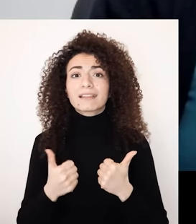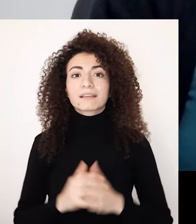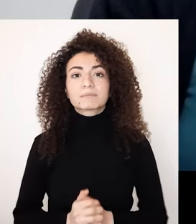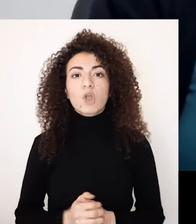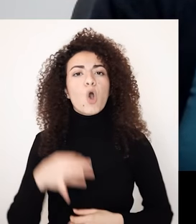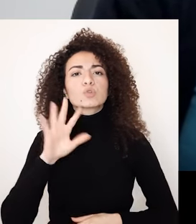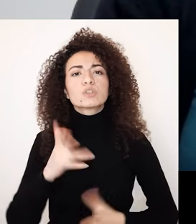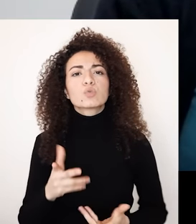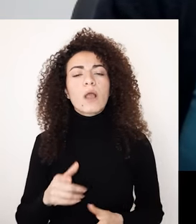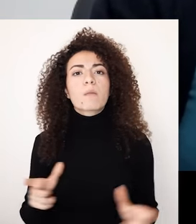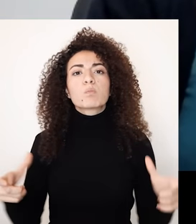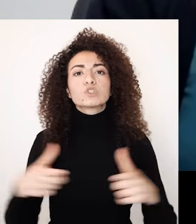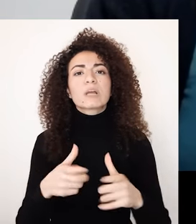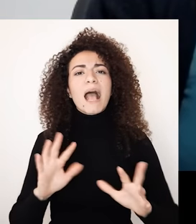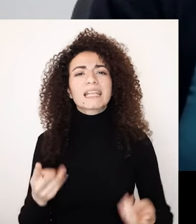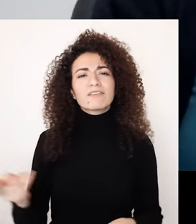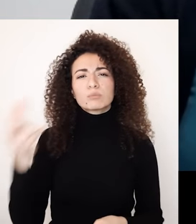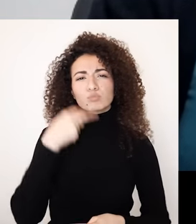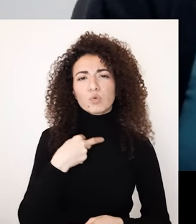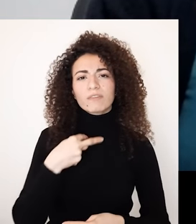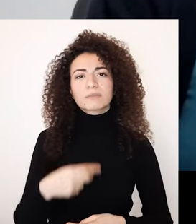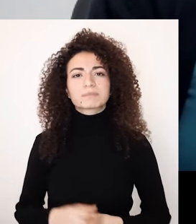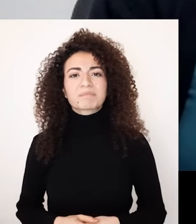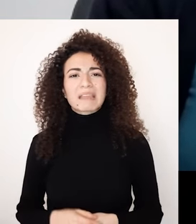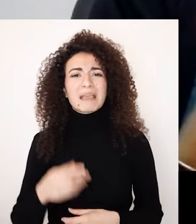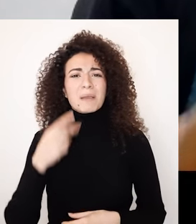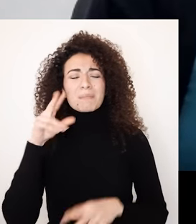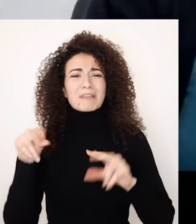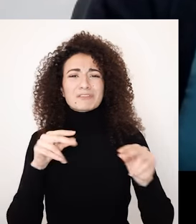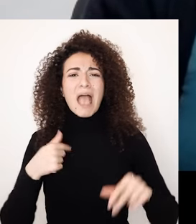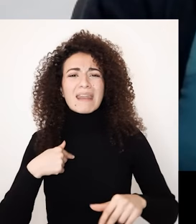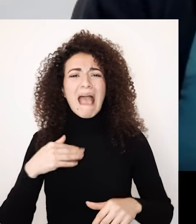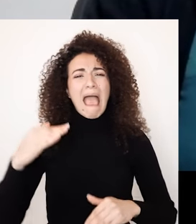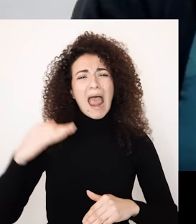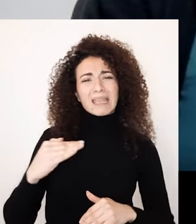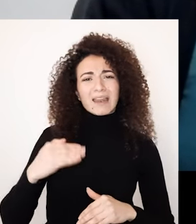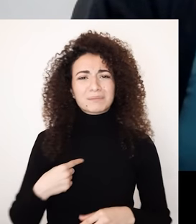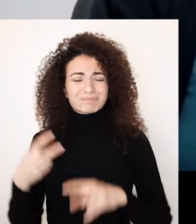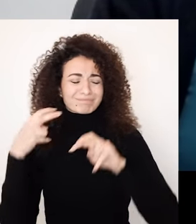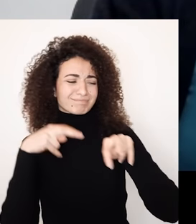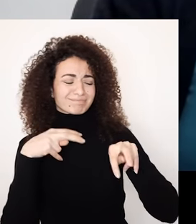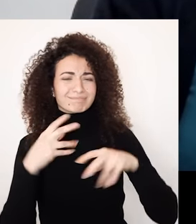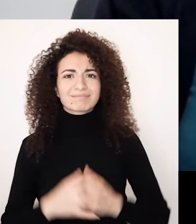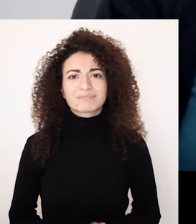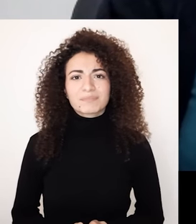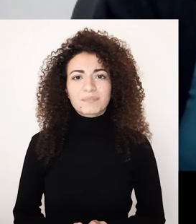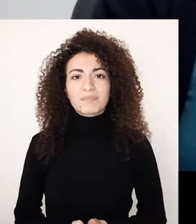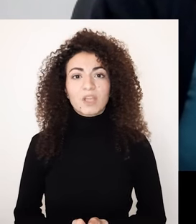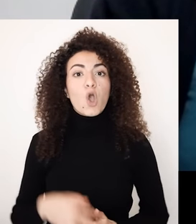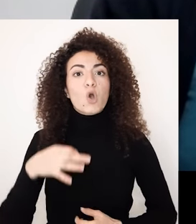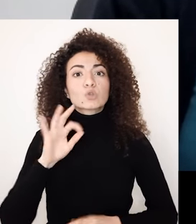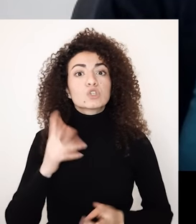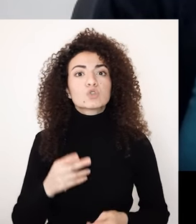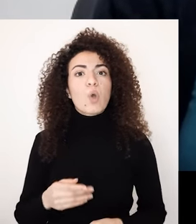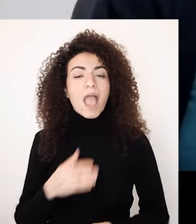النظرة عن المجتمع القاسية وهي استحقار خاطر نساء ذوي الإعاقة